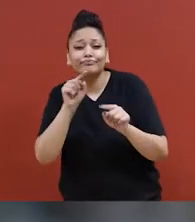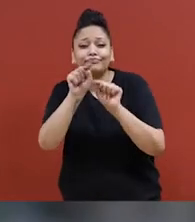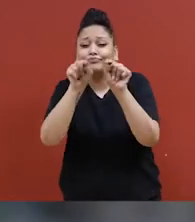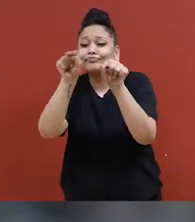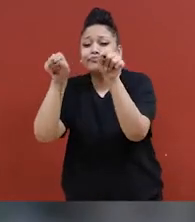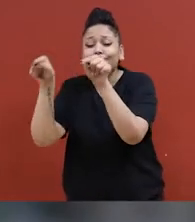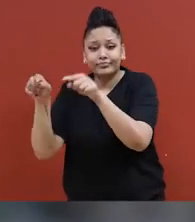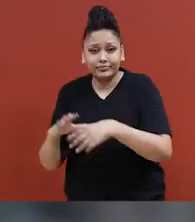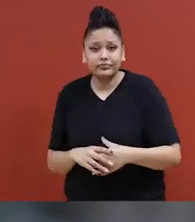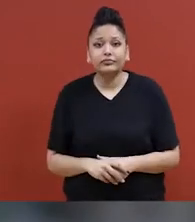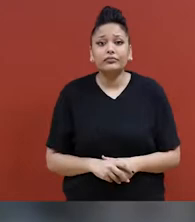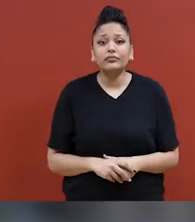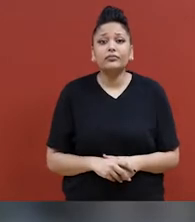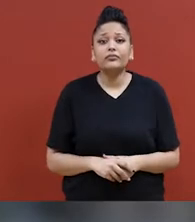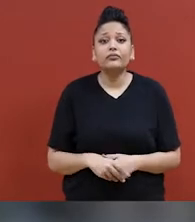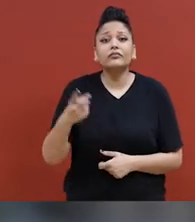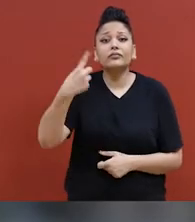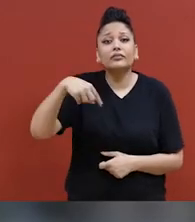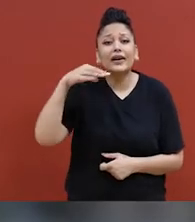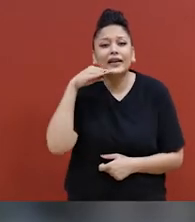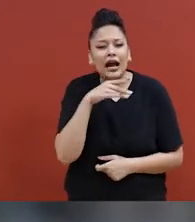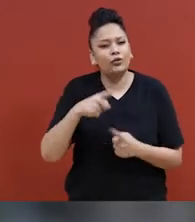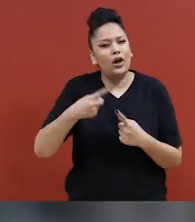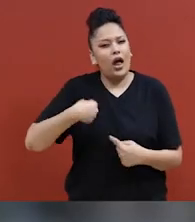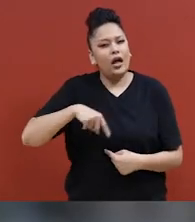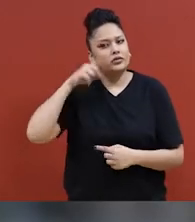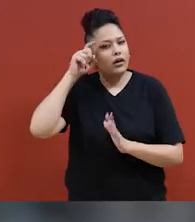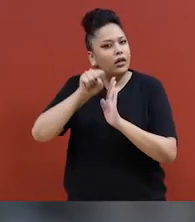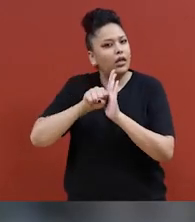on nous ment, on nous dit que nous ne sommes pas capables.